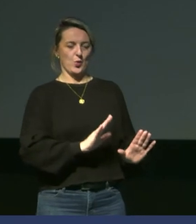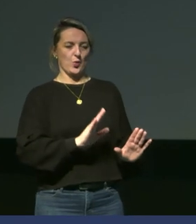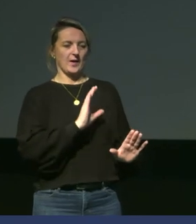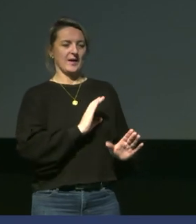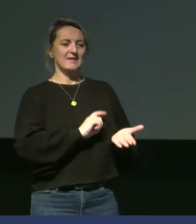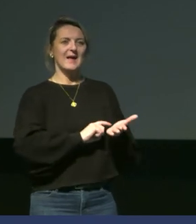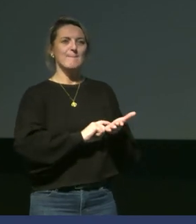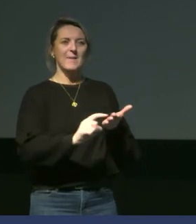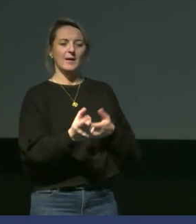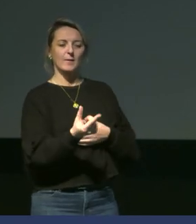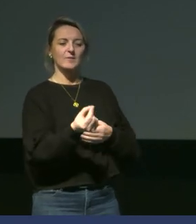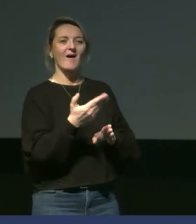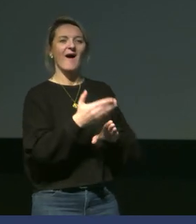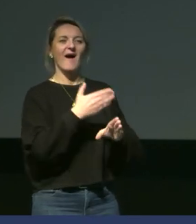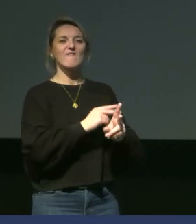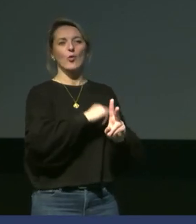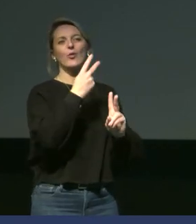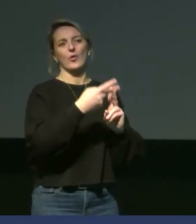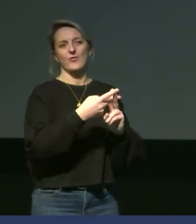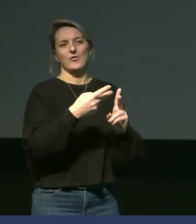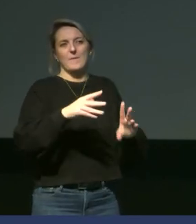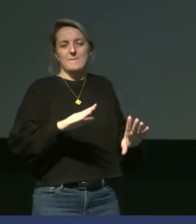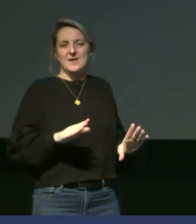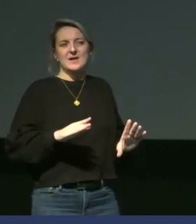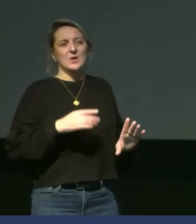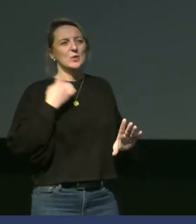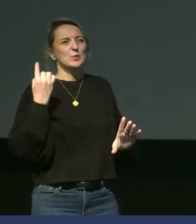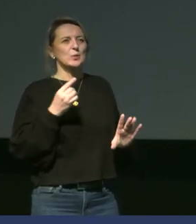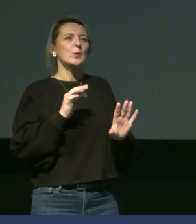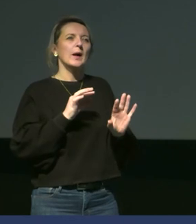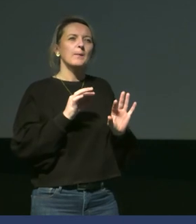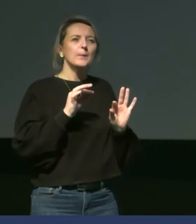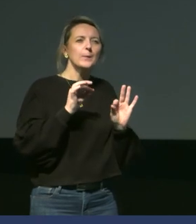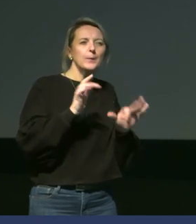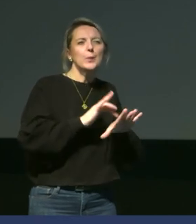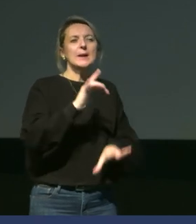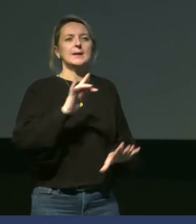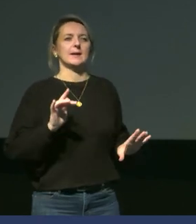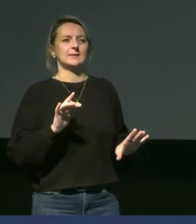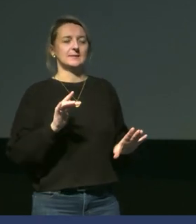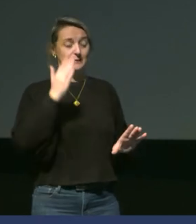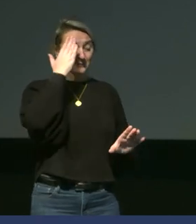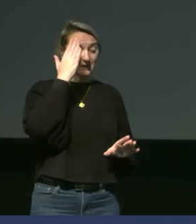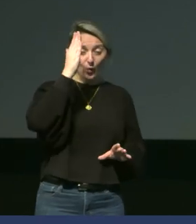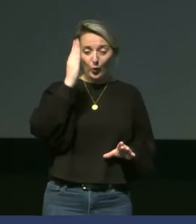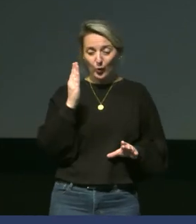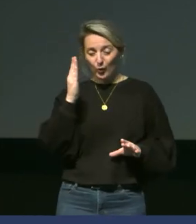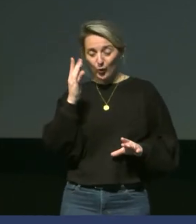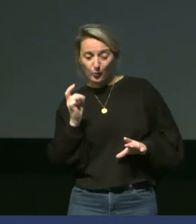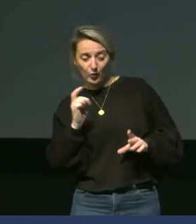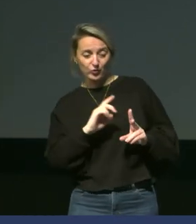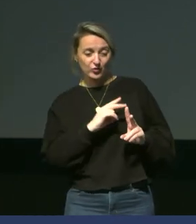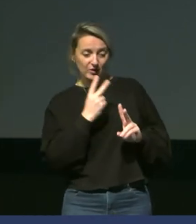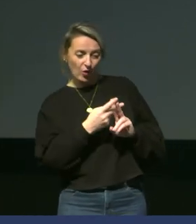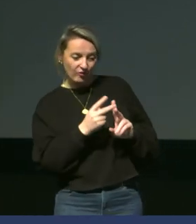le début de l'incubation. Mais c'est toujours un moment un peu plus délicat. Une fois qu'ils ont commencé l'incubation, sont beaucoup plus fidèles à leur nid.